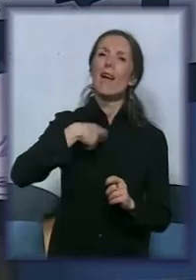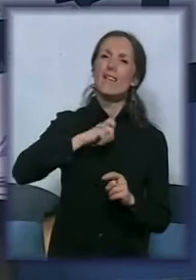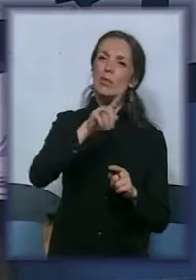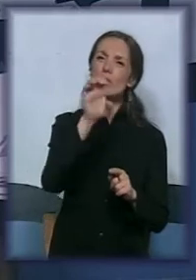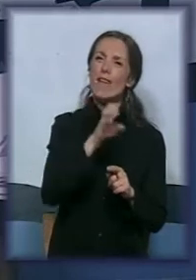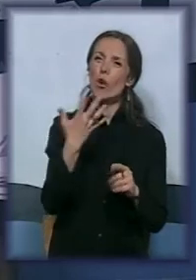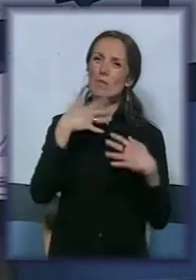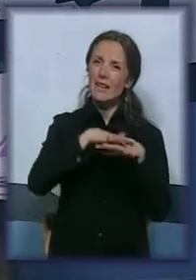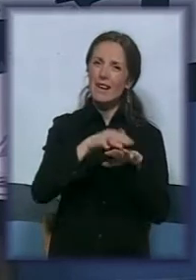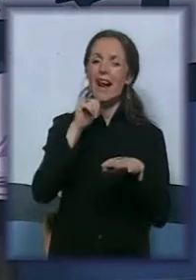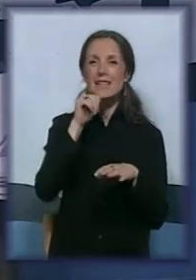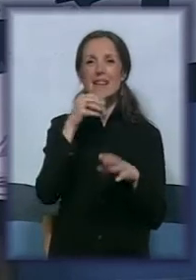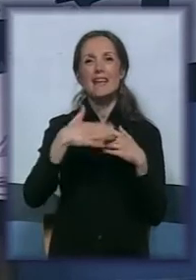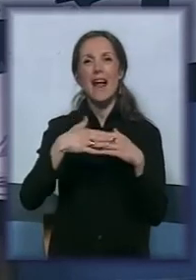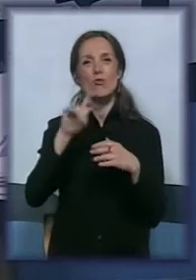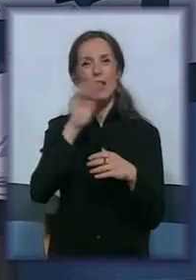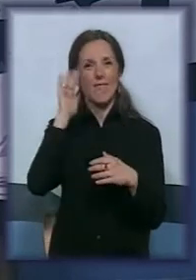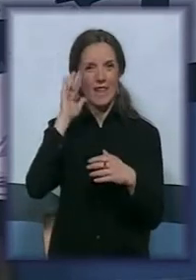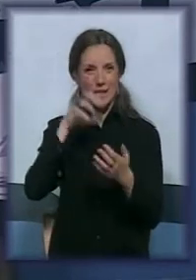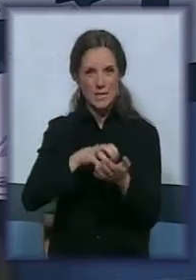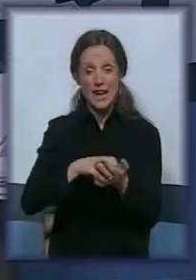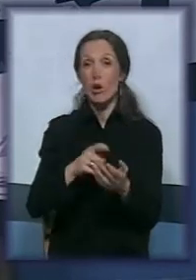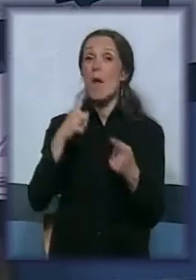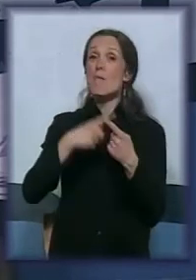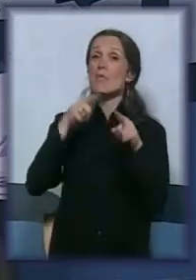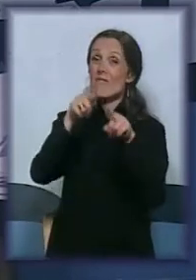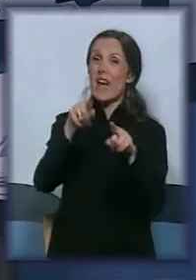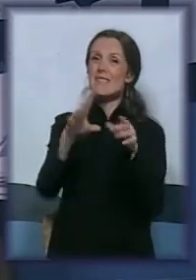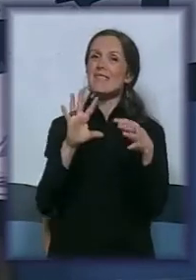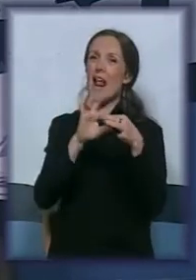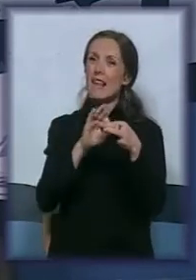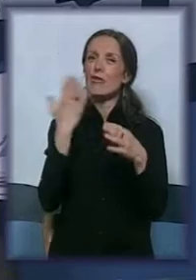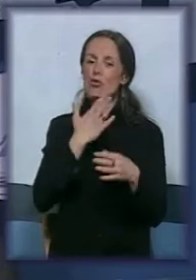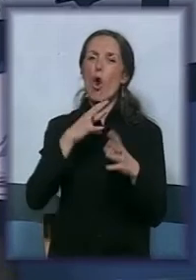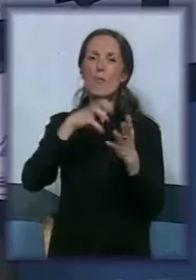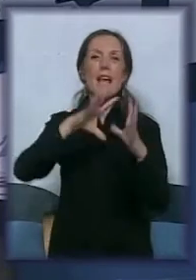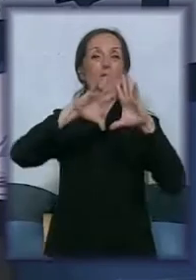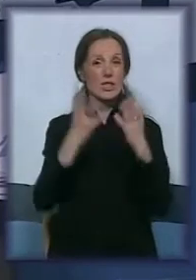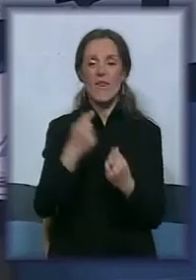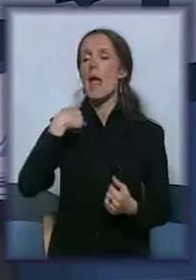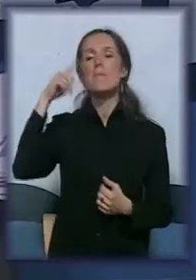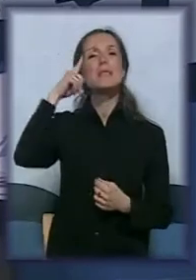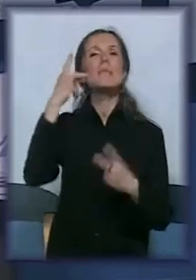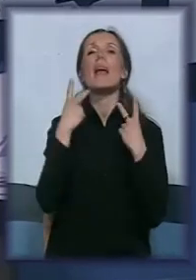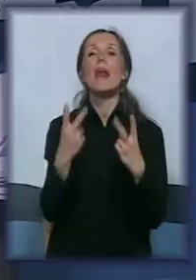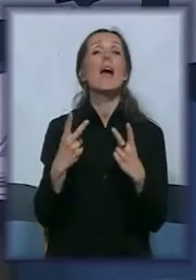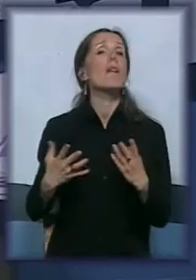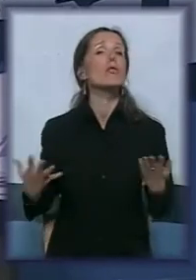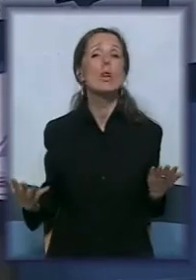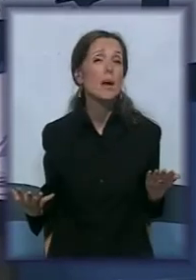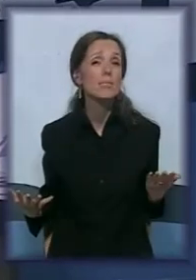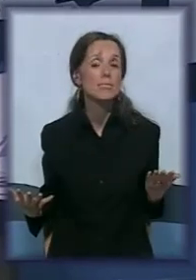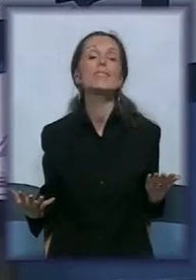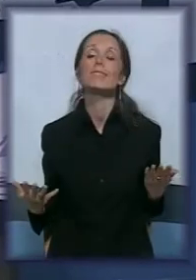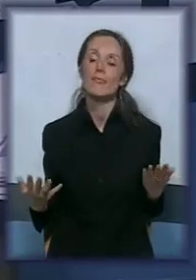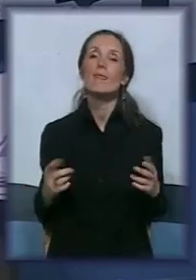integraciji i sradnju sa nevladanim sektorom, vas kao link, školu, sektori, sve, mislim da je najbitnije ono što polazi i